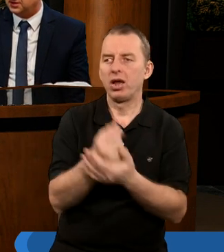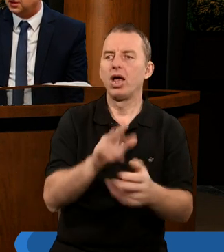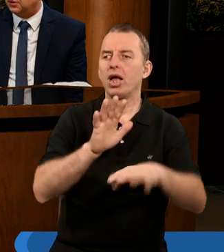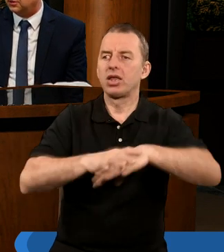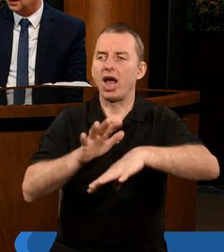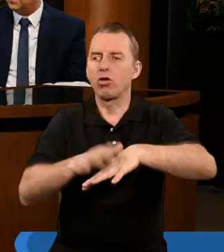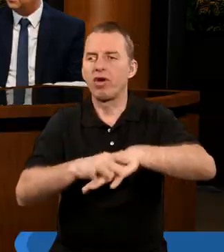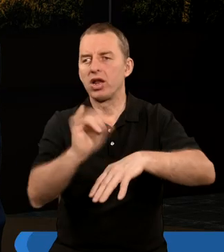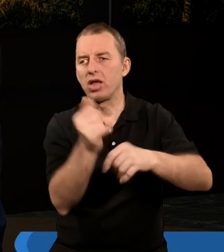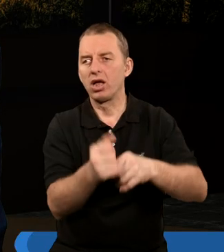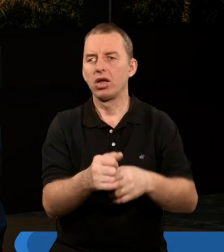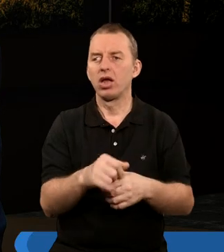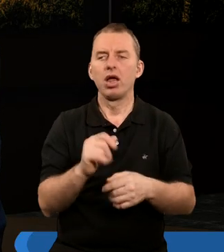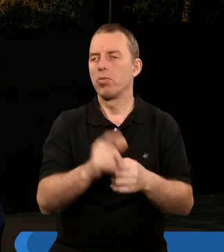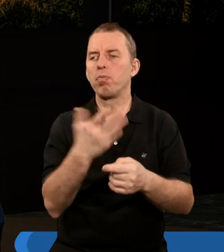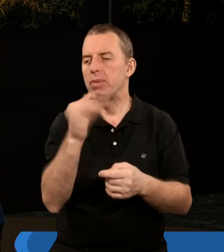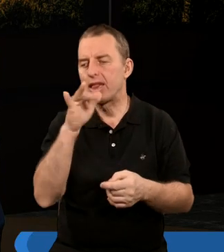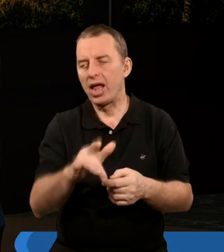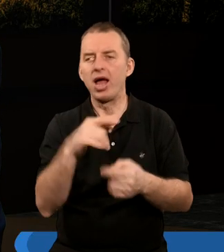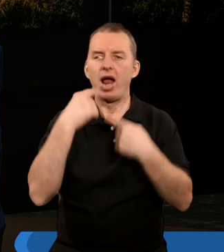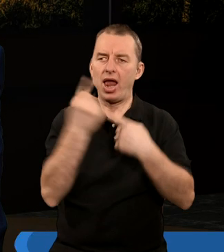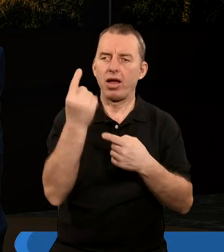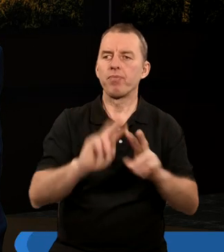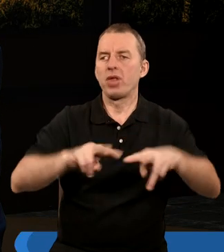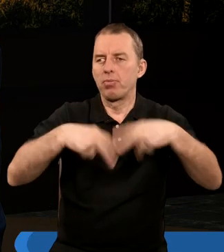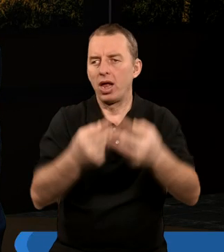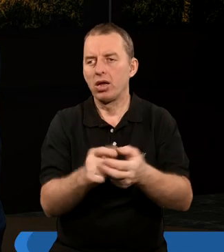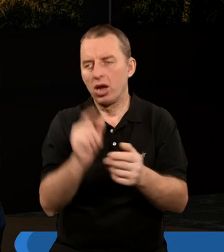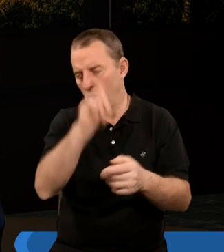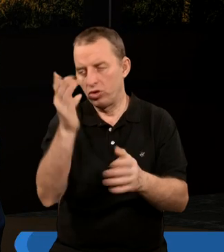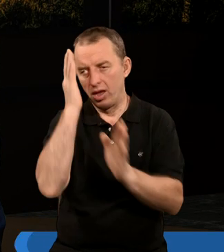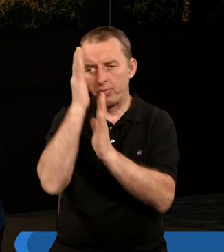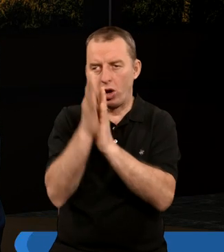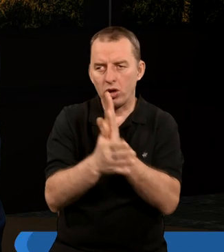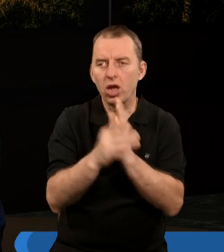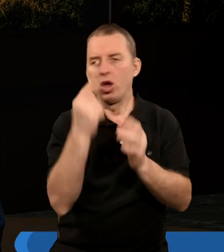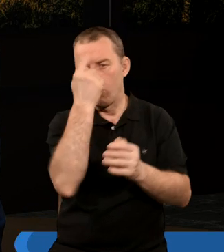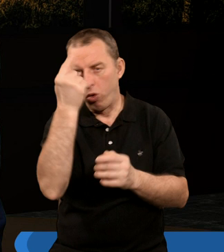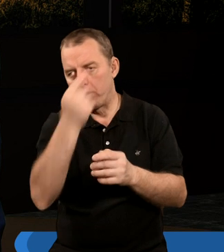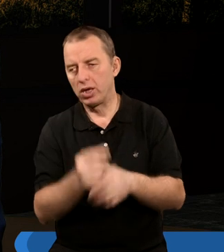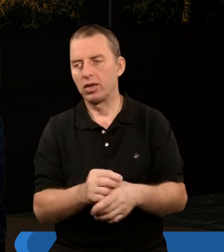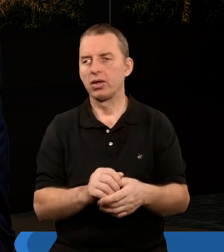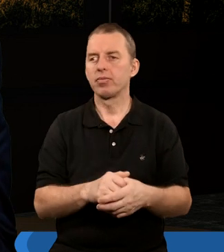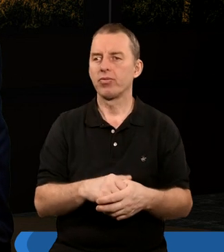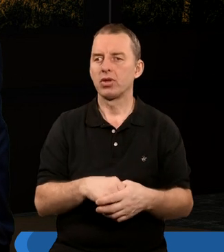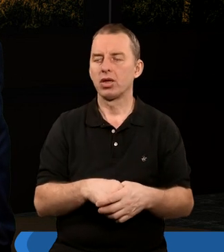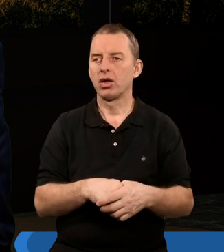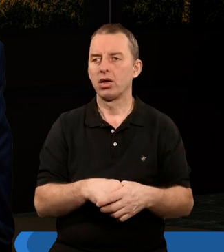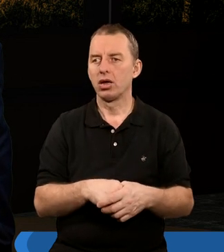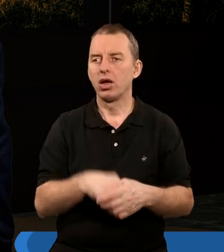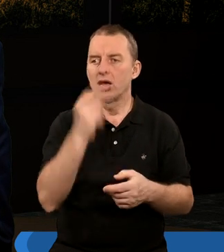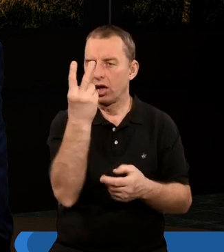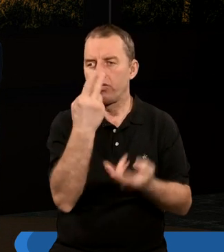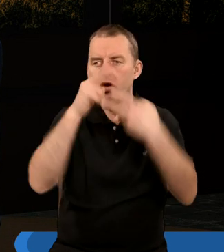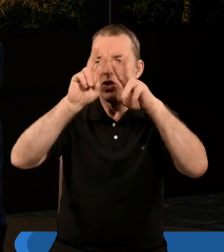traktowania jej jako mity, legendy i przekaz dla ludzi prostych i głupich. Publicznego palenia. Tak, tych